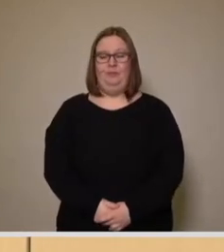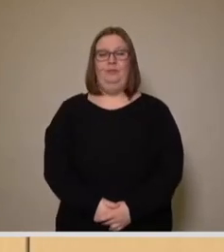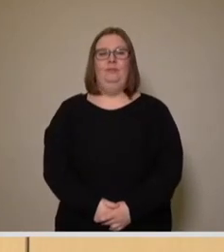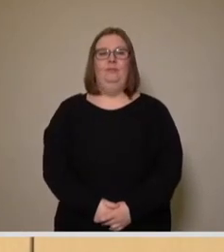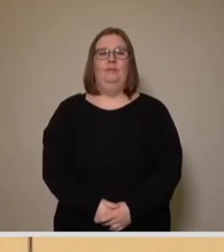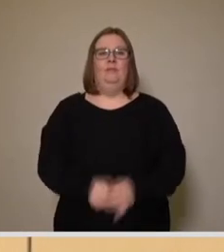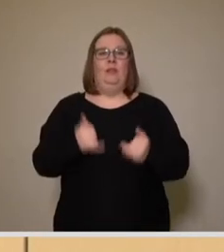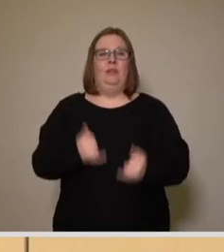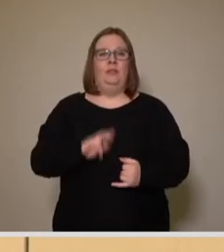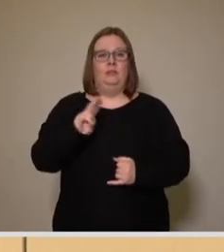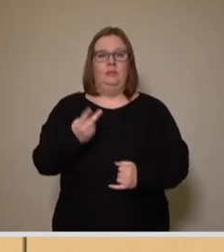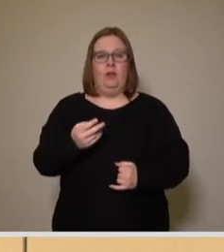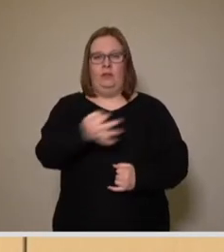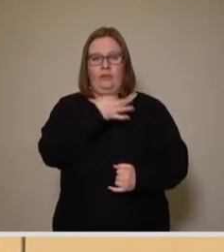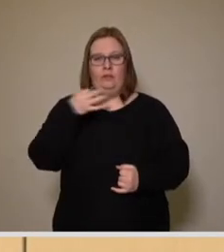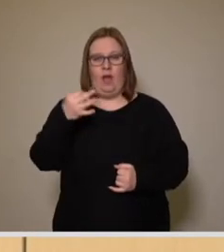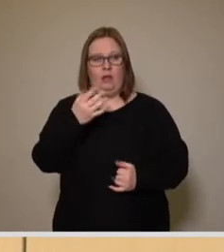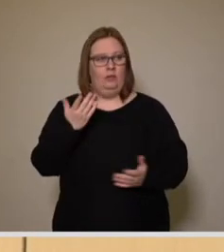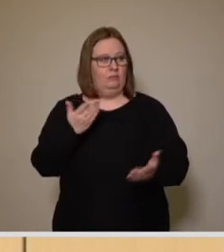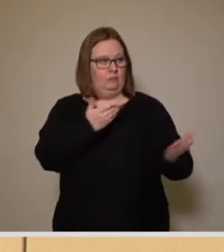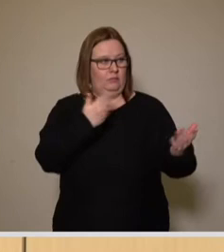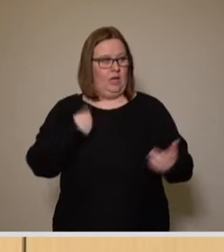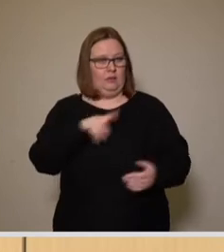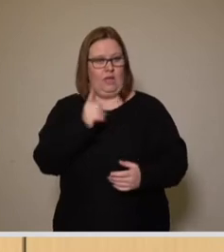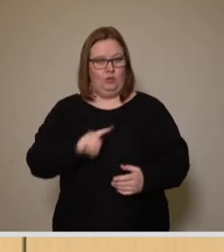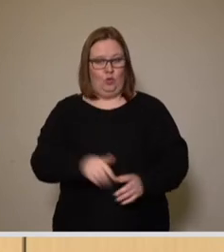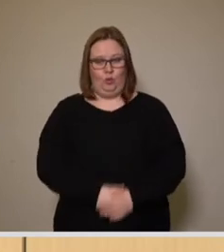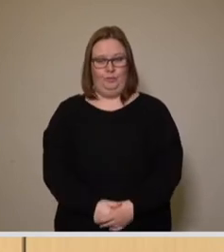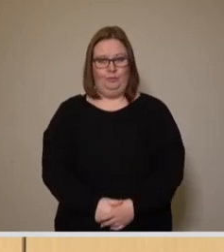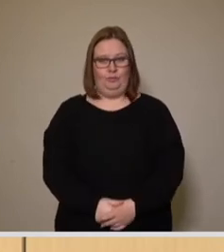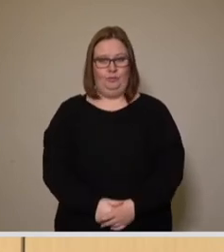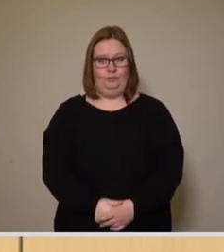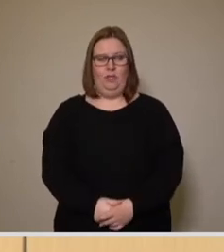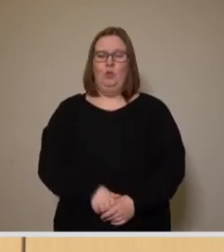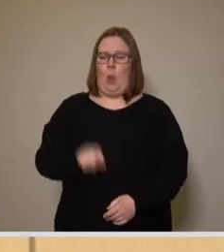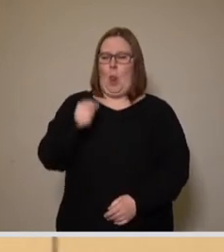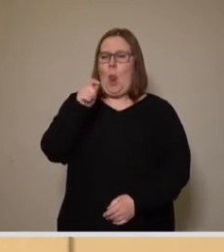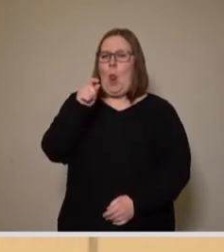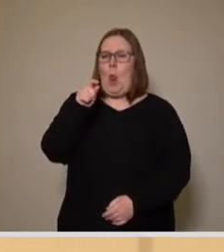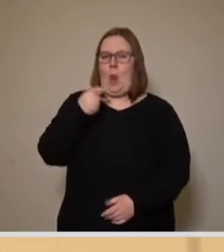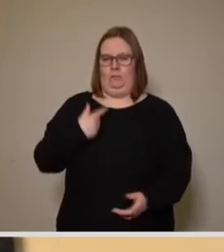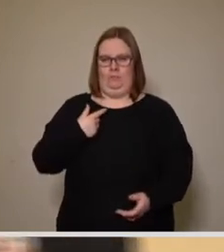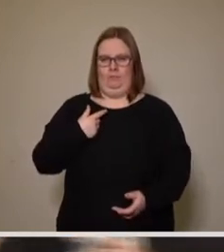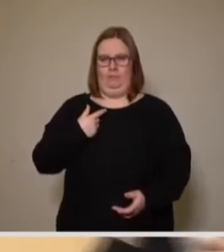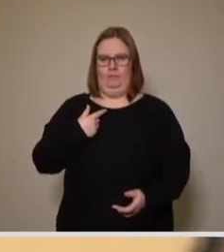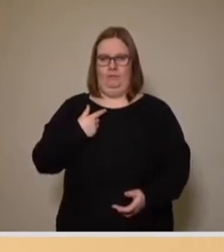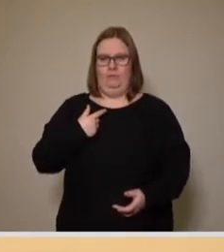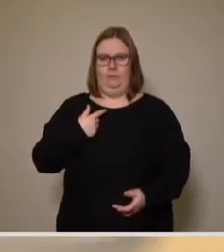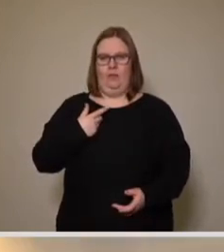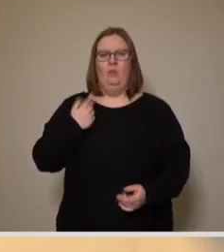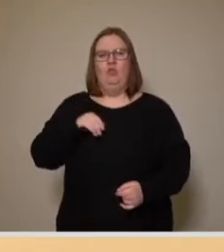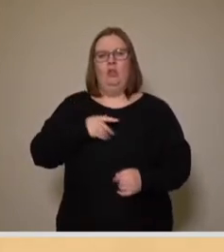zur zweiten Frage. Herr Zastrow, bitte sehr. Herr Zastrow, Bürgermeister, eine kleinere Sache. Die Frage der